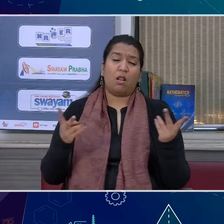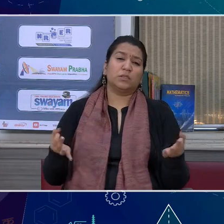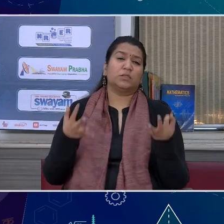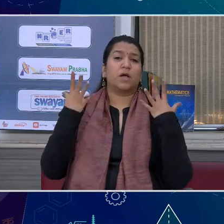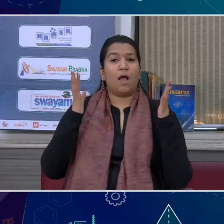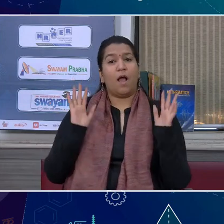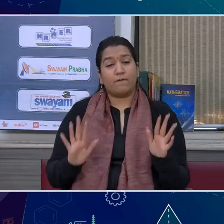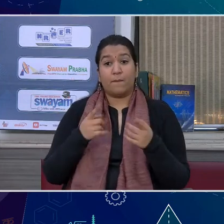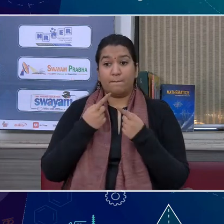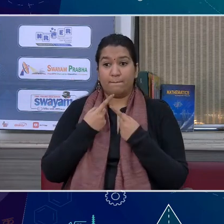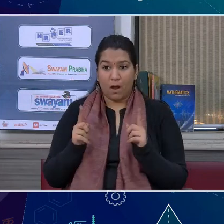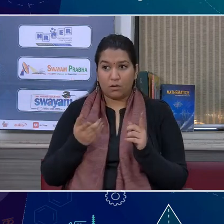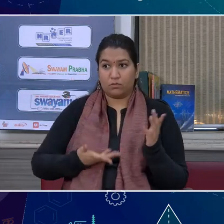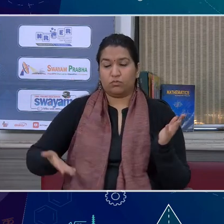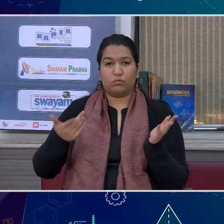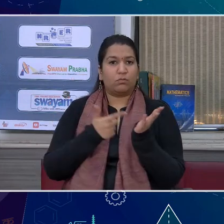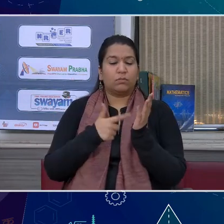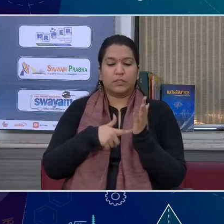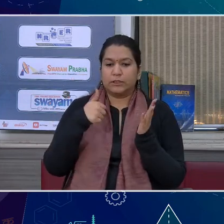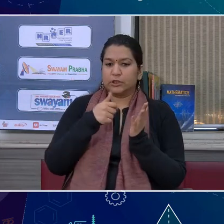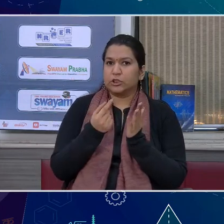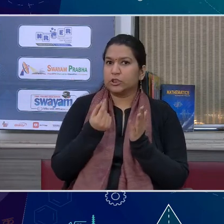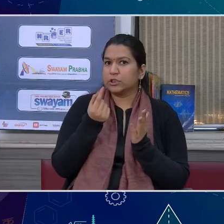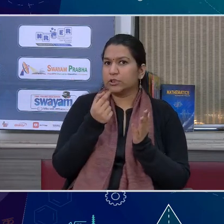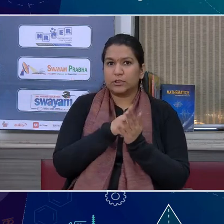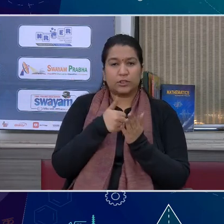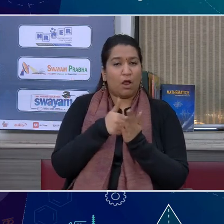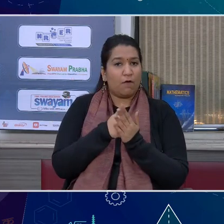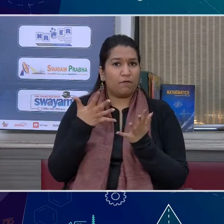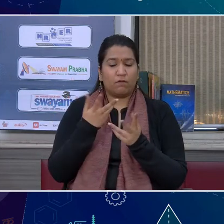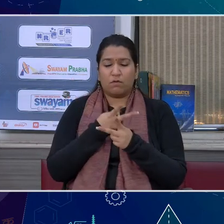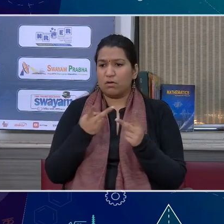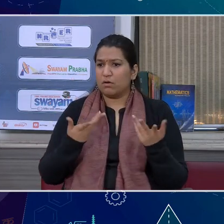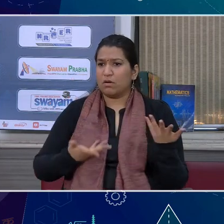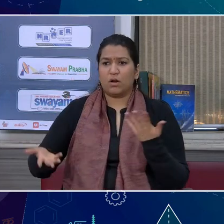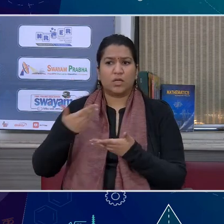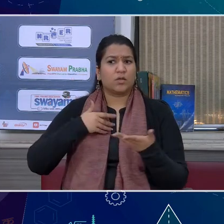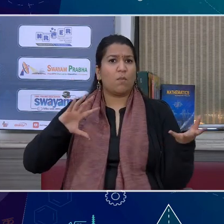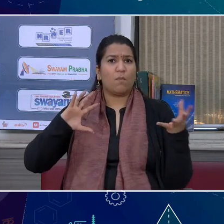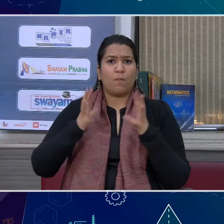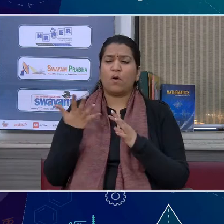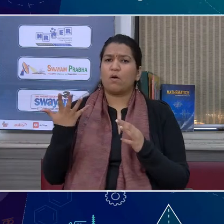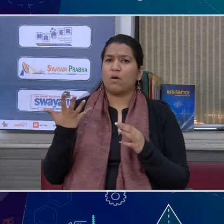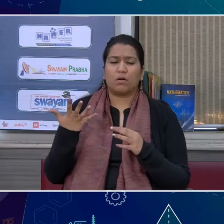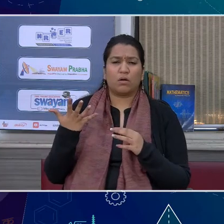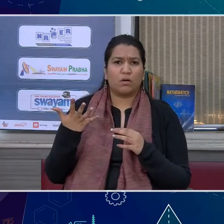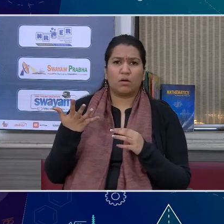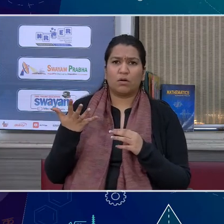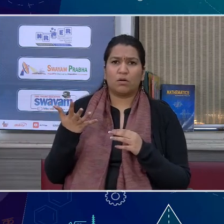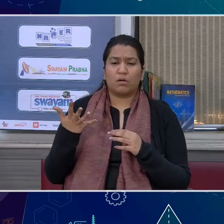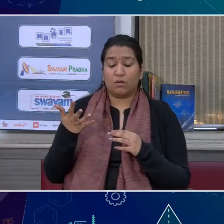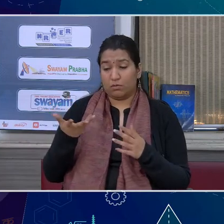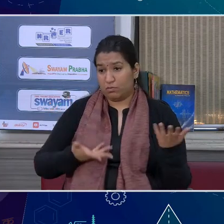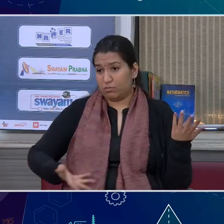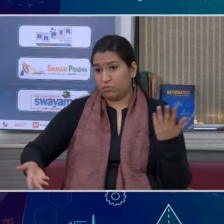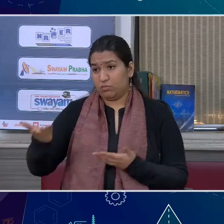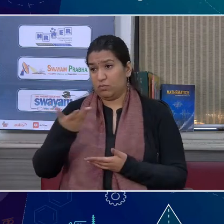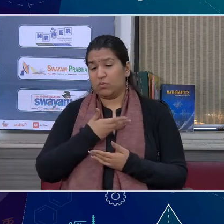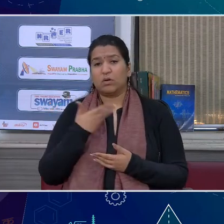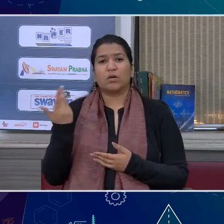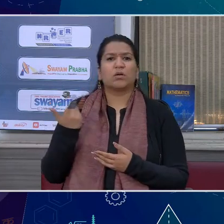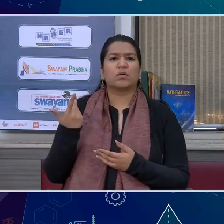अपने इसानों पर